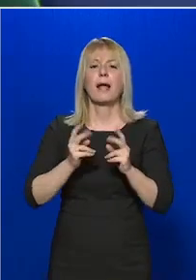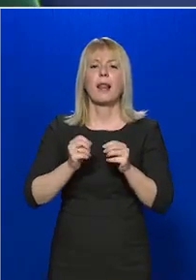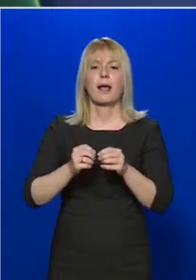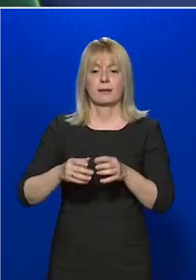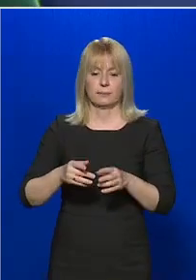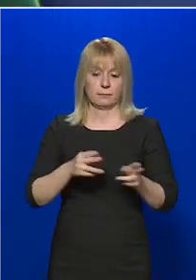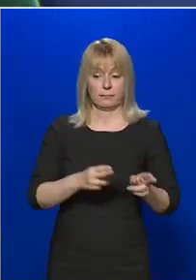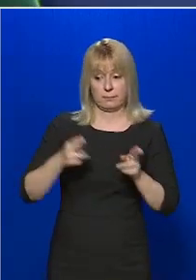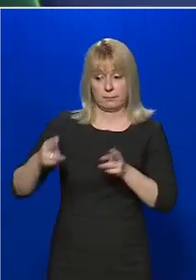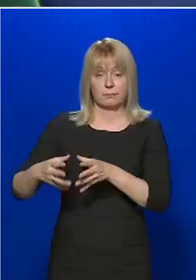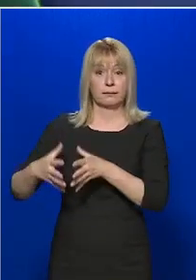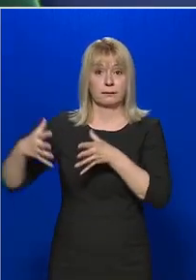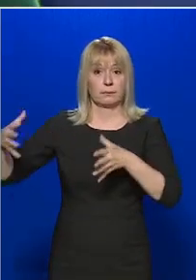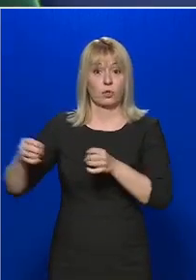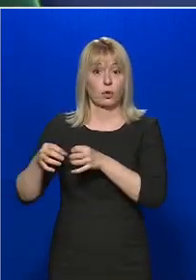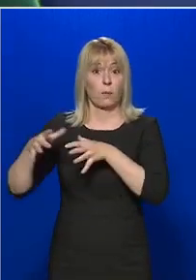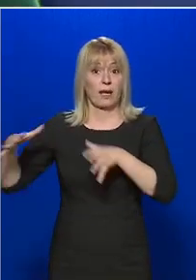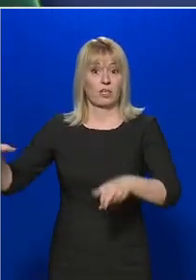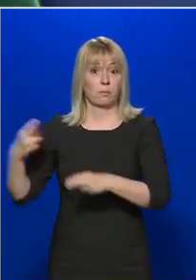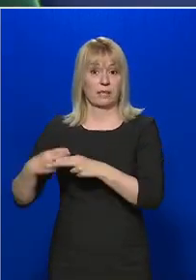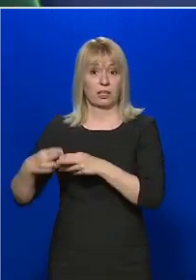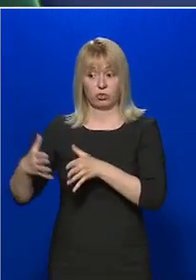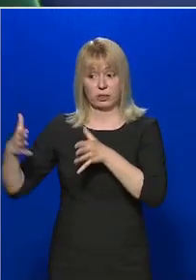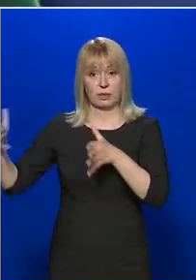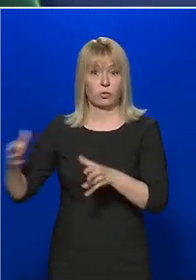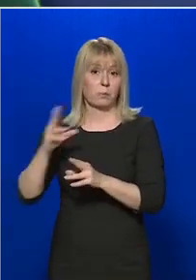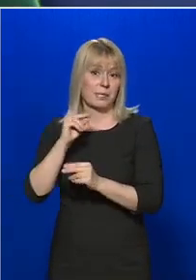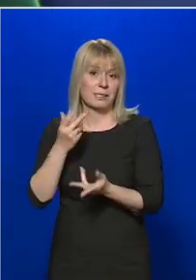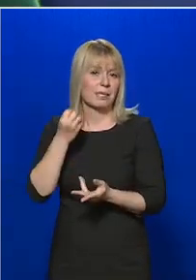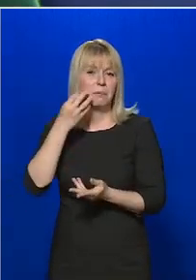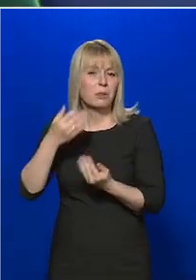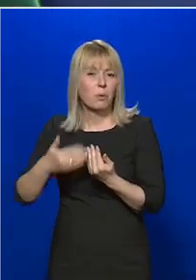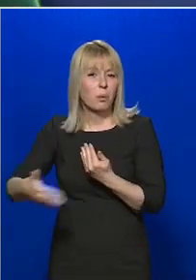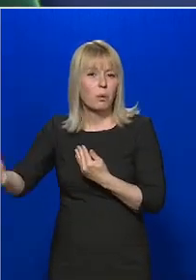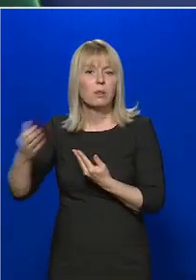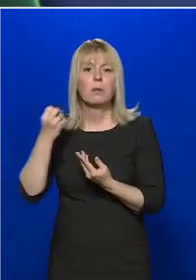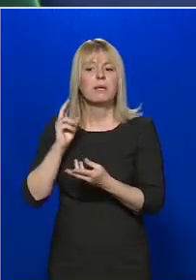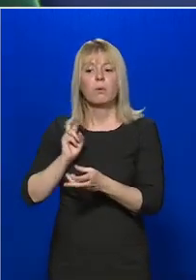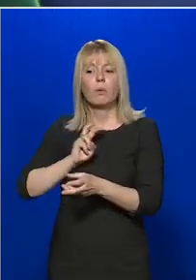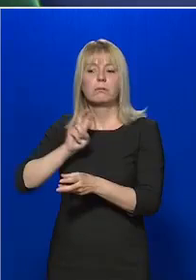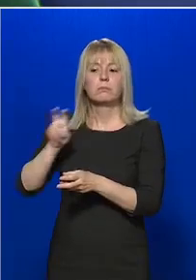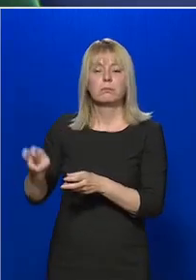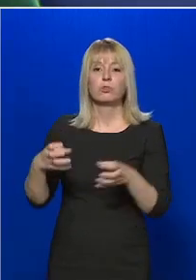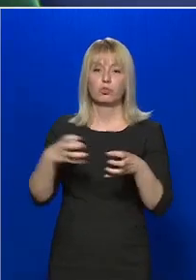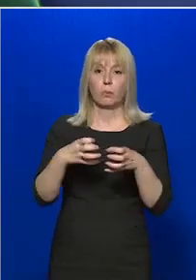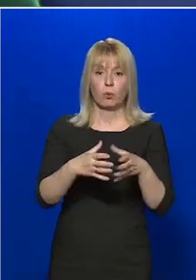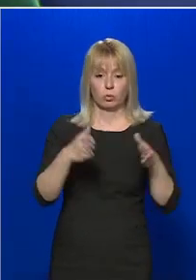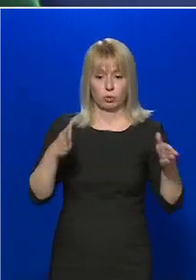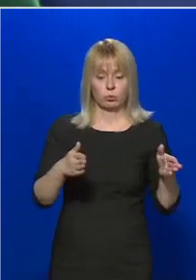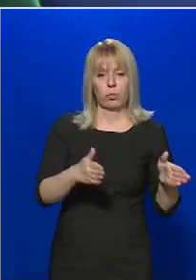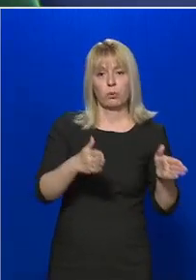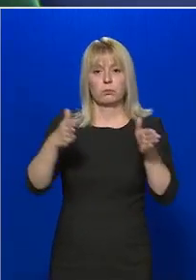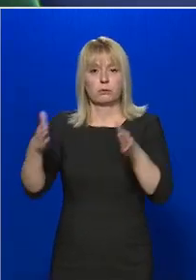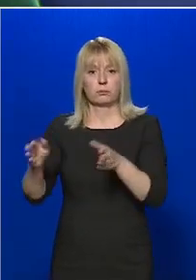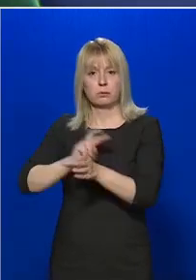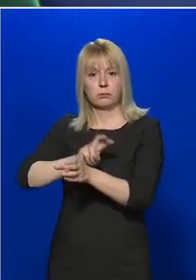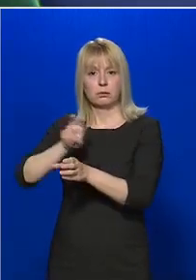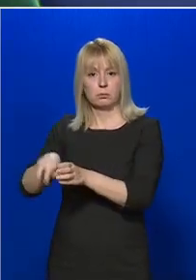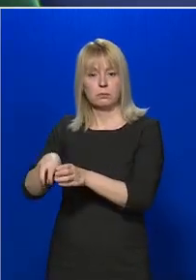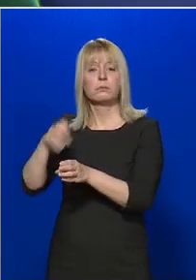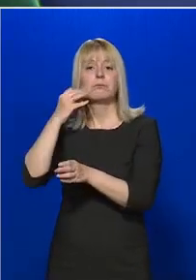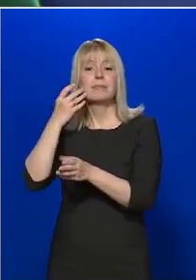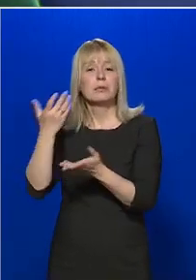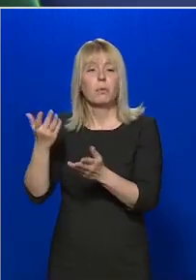megbetegedésről beszélni, mit gondol tisztifőorvosasszony, mi mikor lépünk át a csoportosból a tömeges megbetegedés